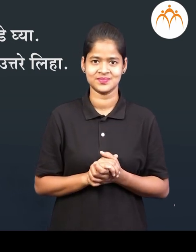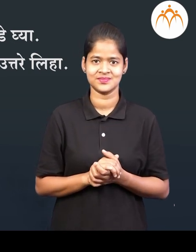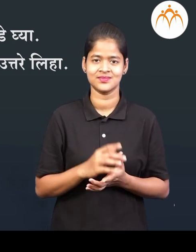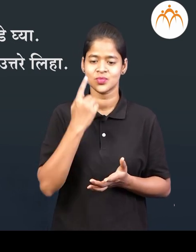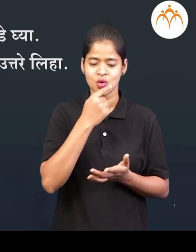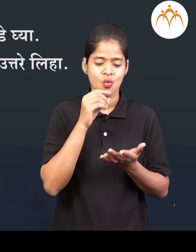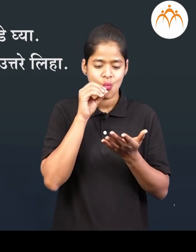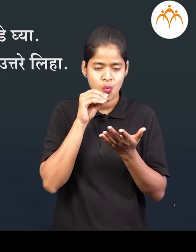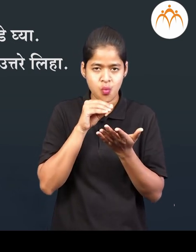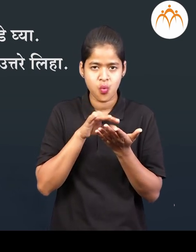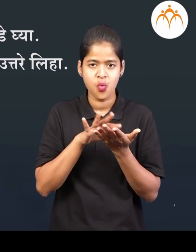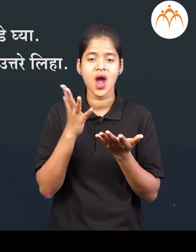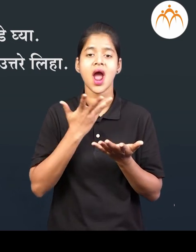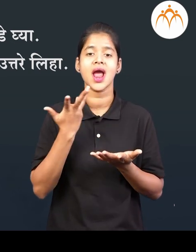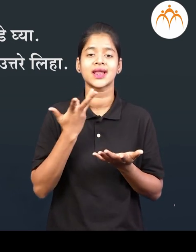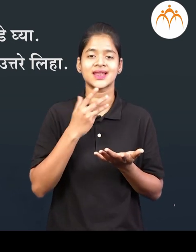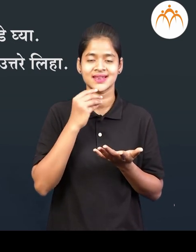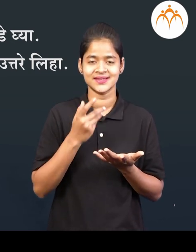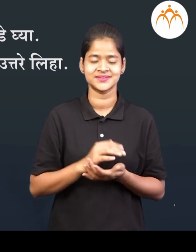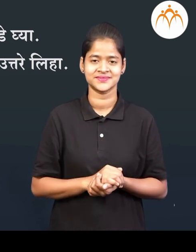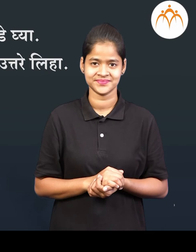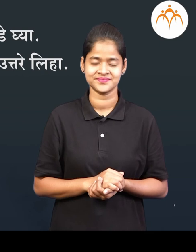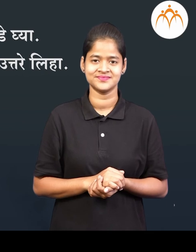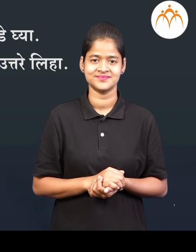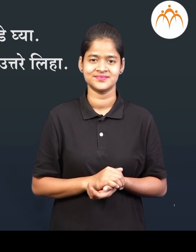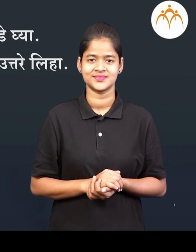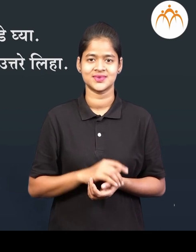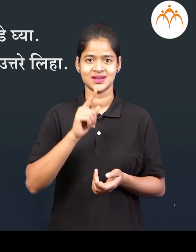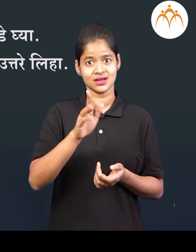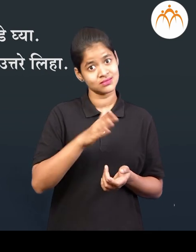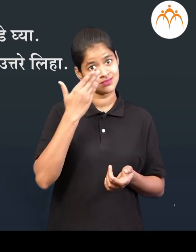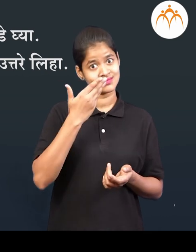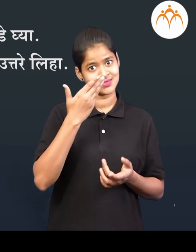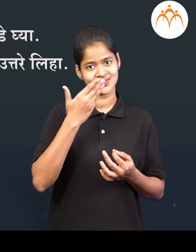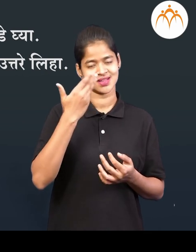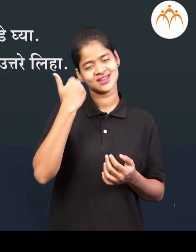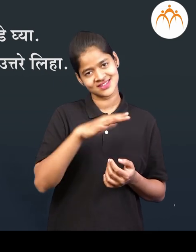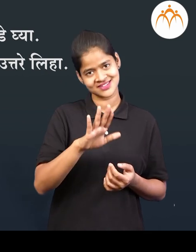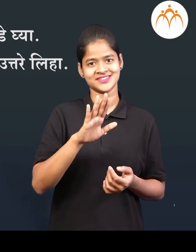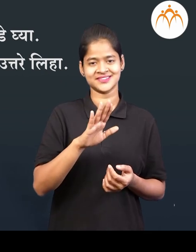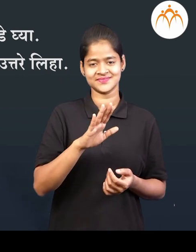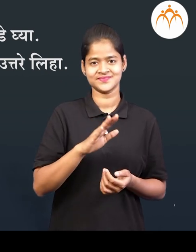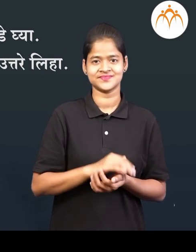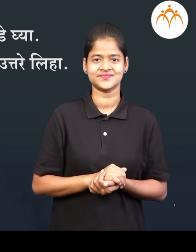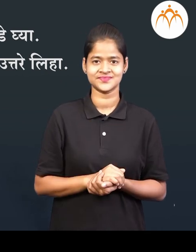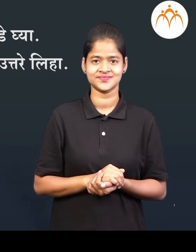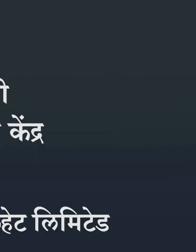तूंडा तूं काय बाहर आला? तुम्ही श्वास घेतला की सोडला?